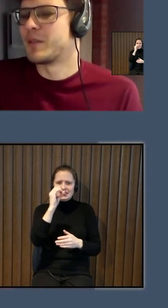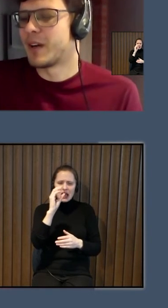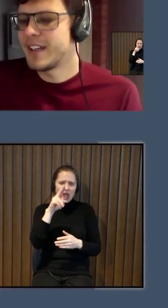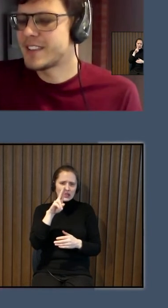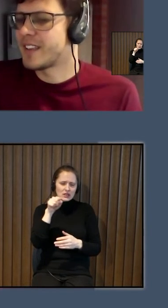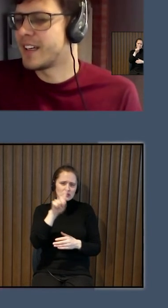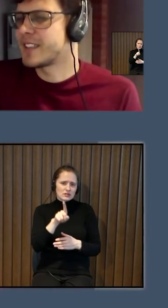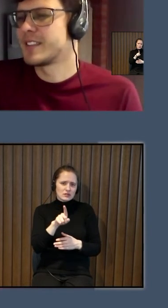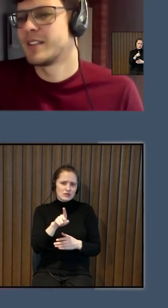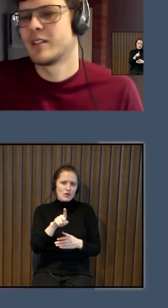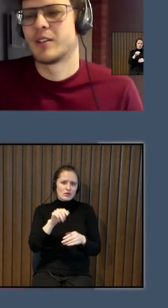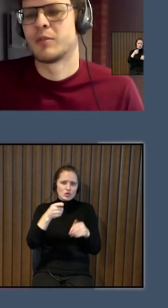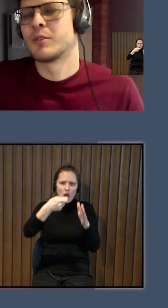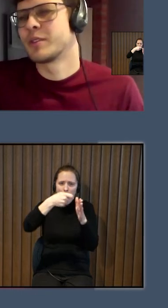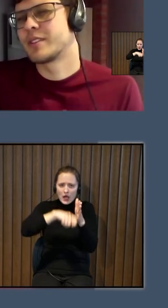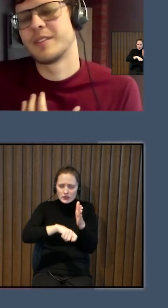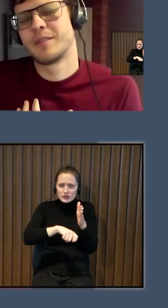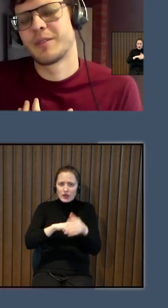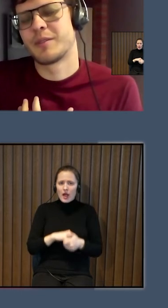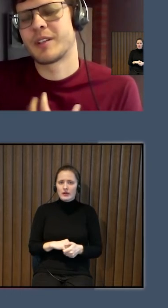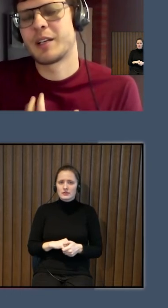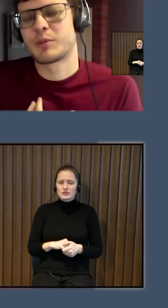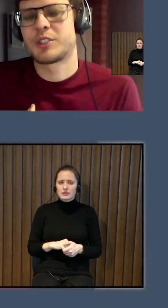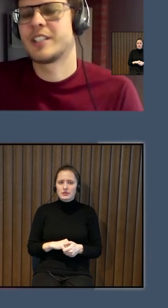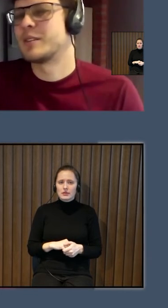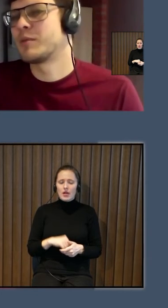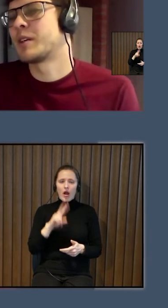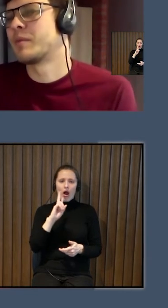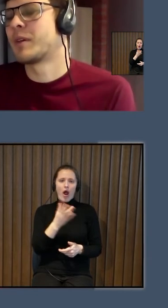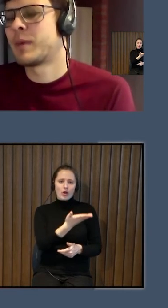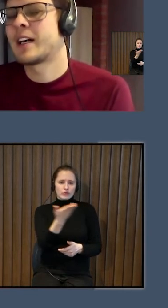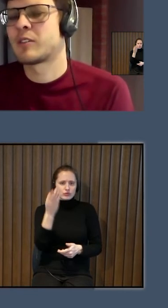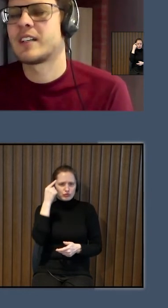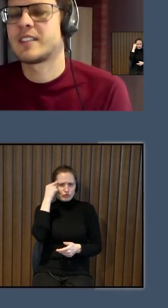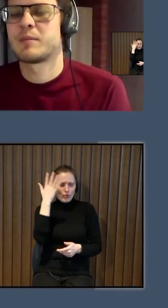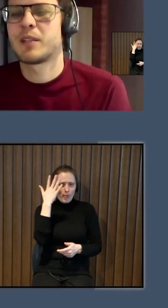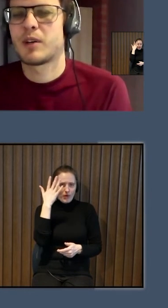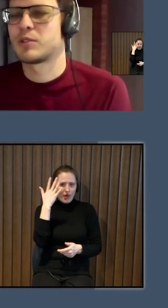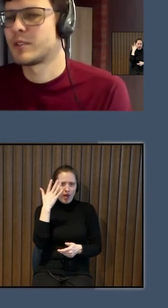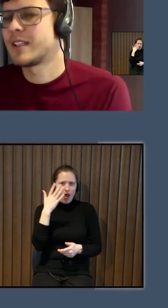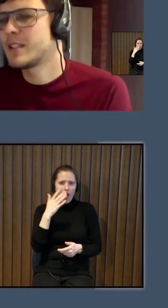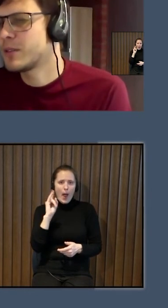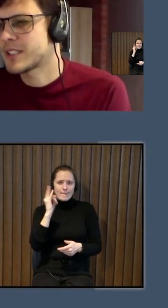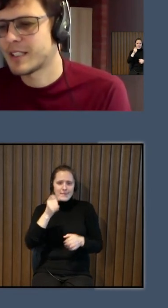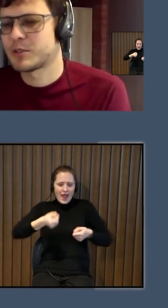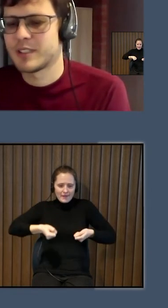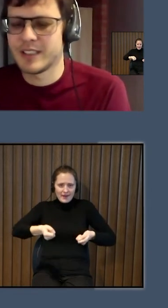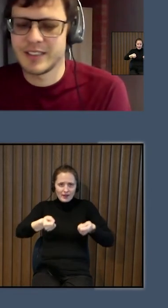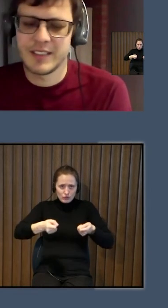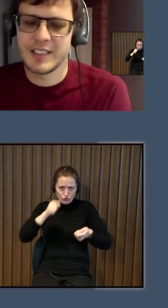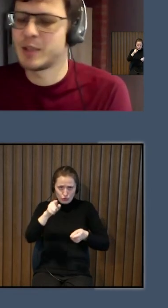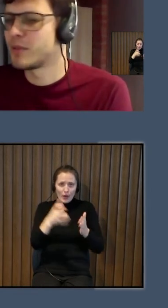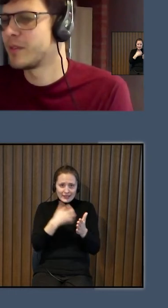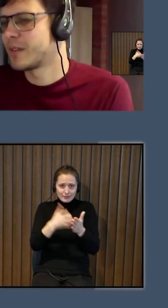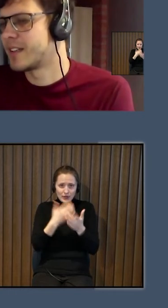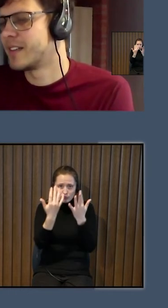aizslēgts. Un kā jums šķiet, vai ar bērnu ratiem atbraucot lietos kā šo